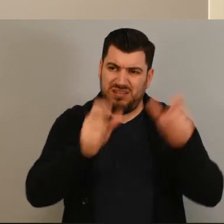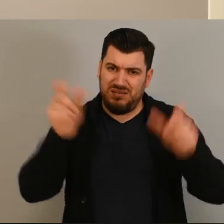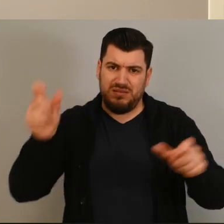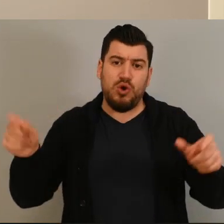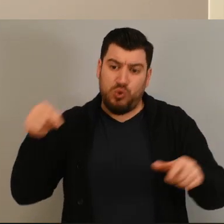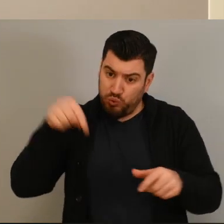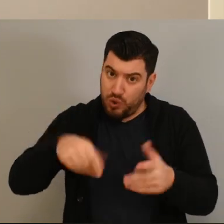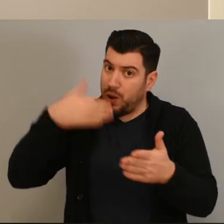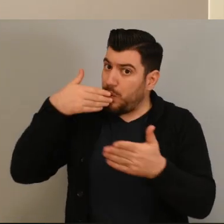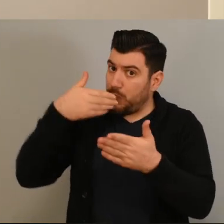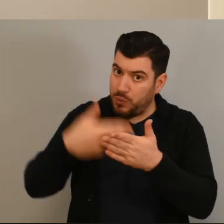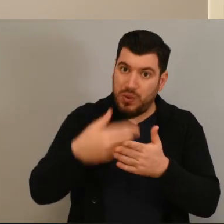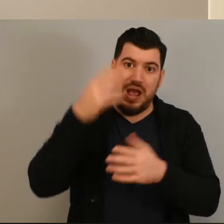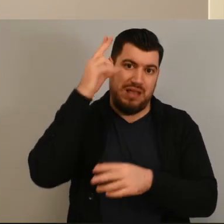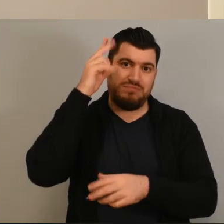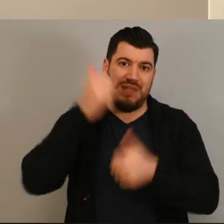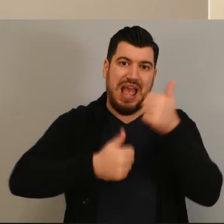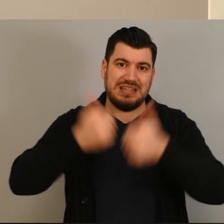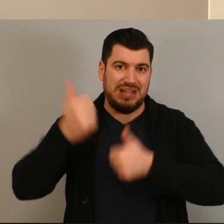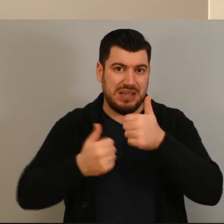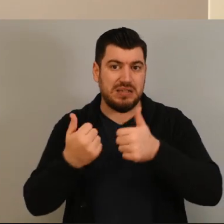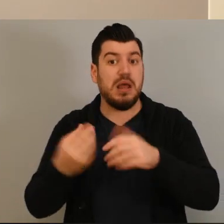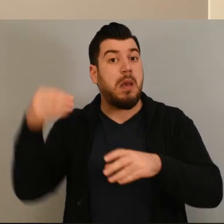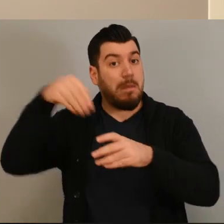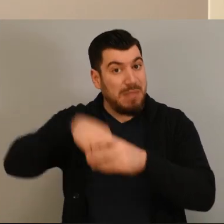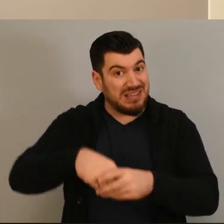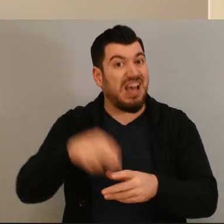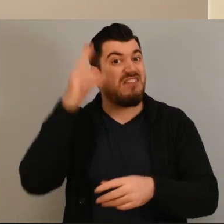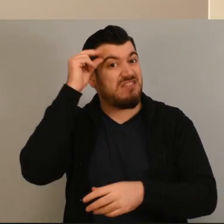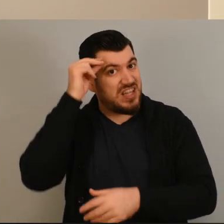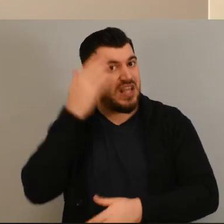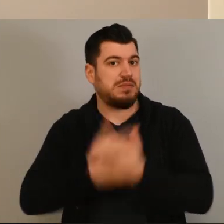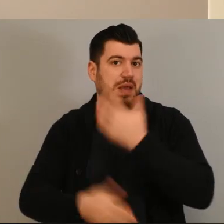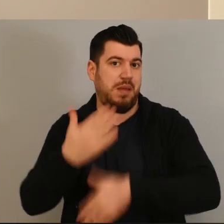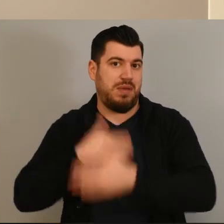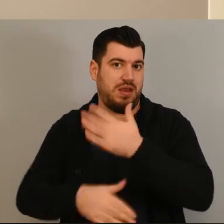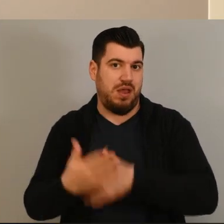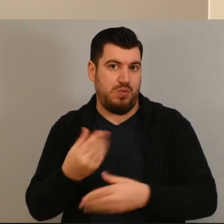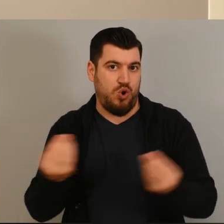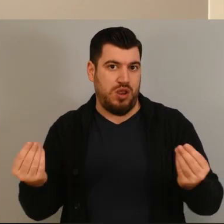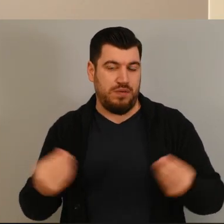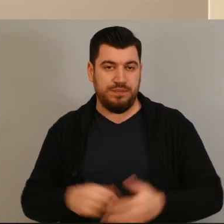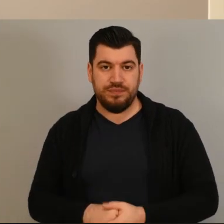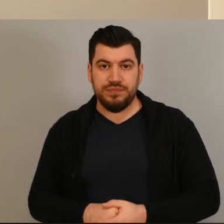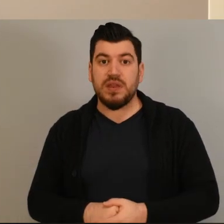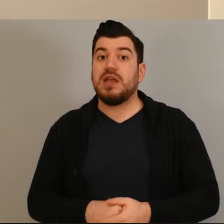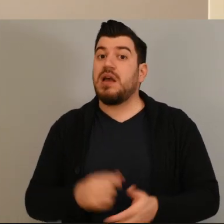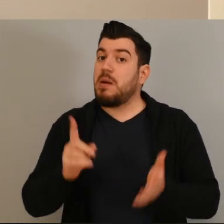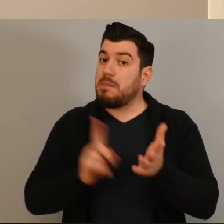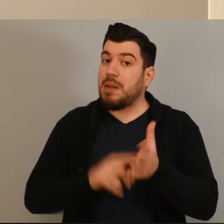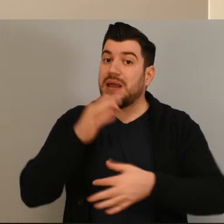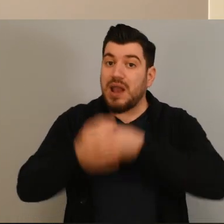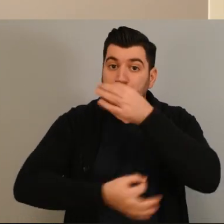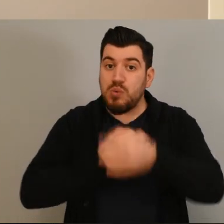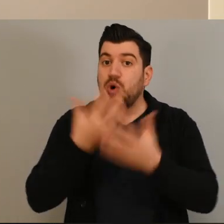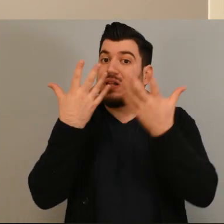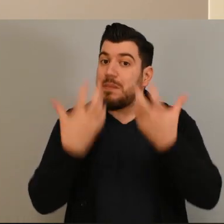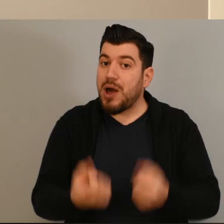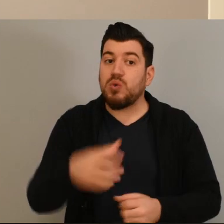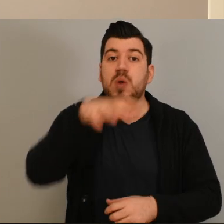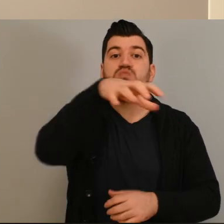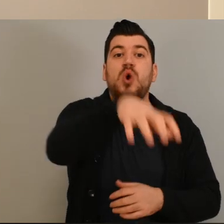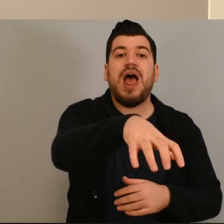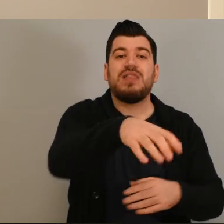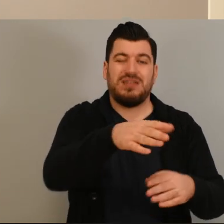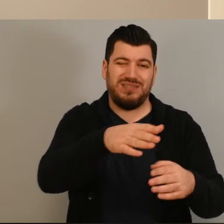εκατοντάδες χιλιάδες φοιτήτριες και φοιτητές, μεταξύ αυτών και φοιτητές με αναπηρία, να κάνουμε μια αναφορά μέσα από αυτό το